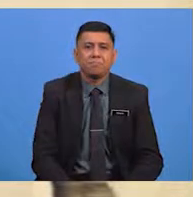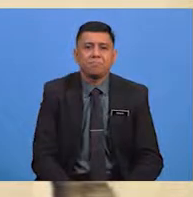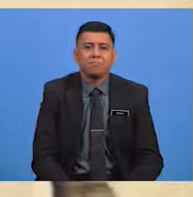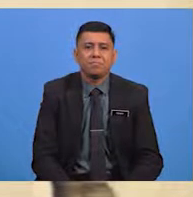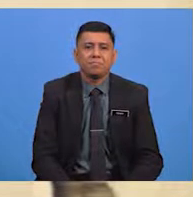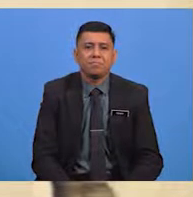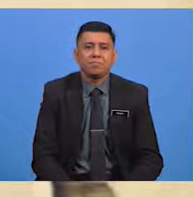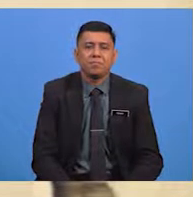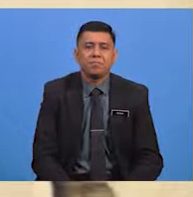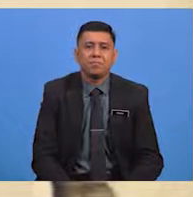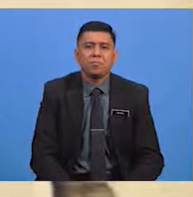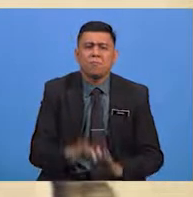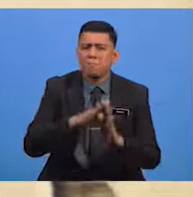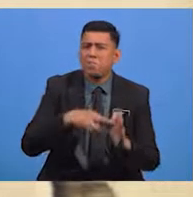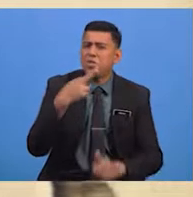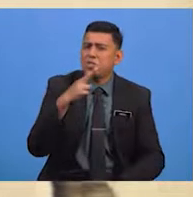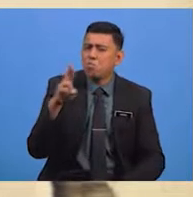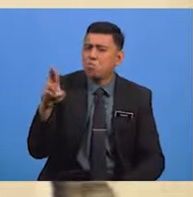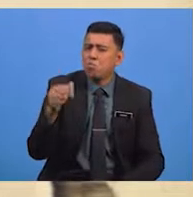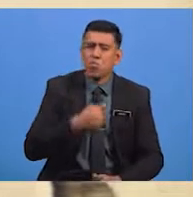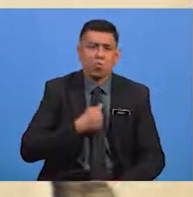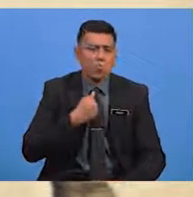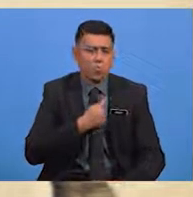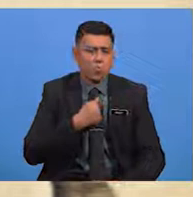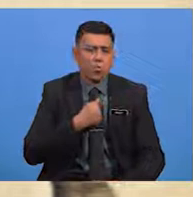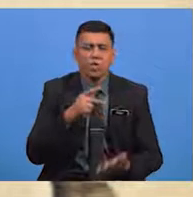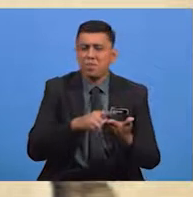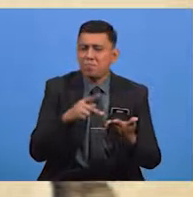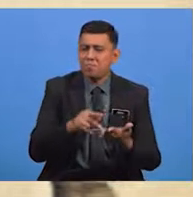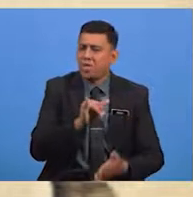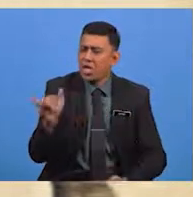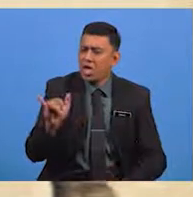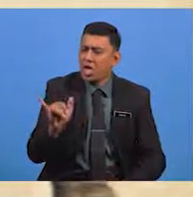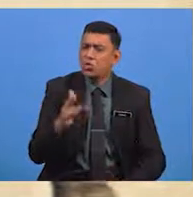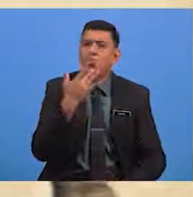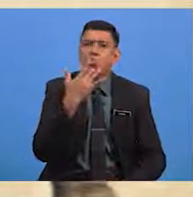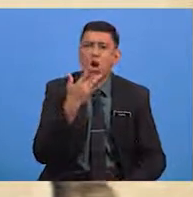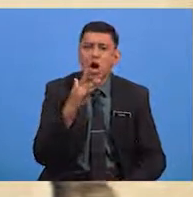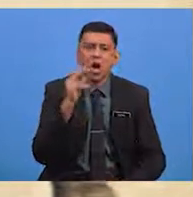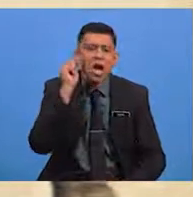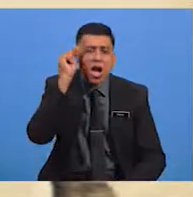Beribu ampun kiranya Tuhan